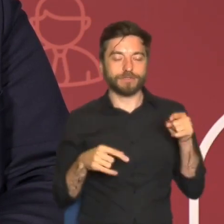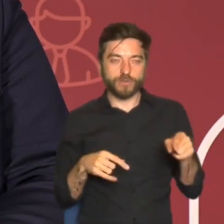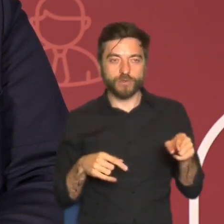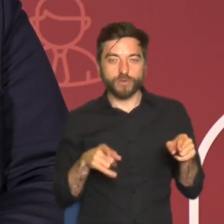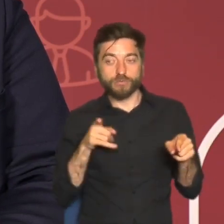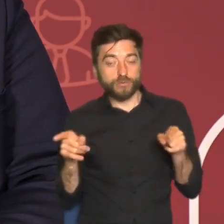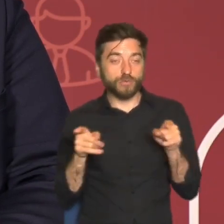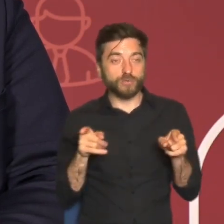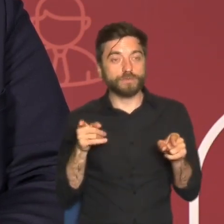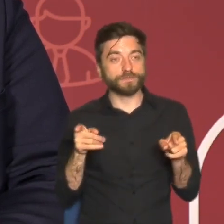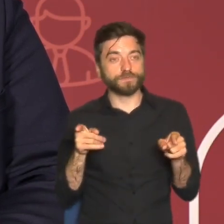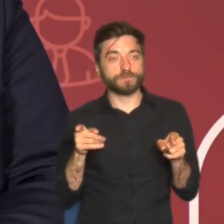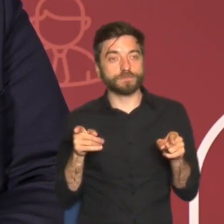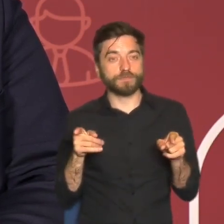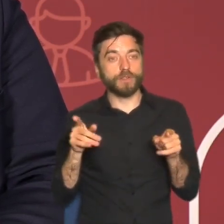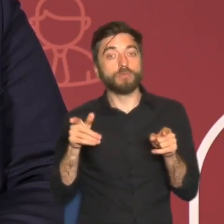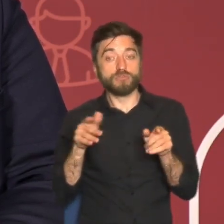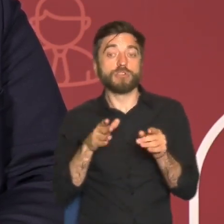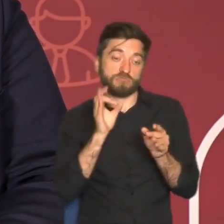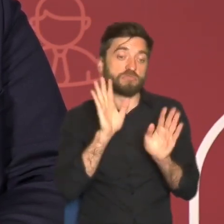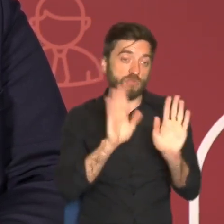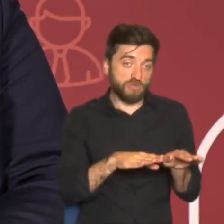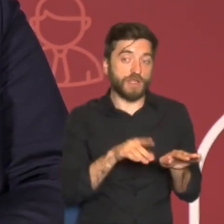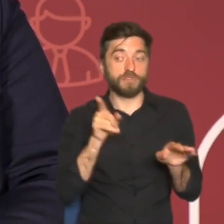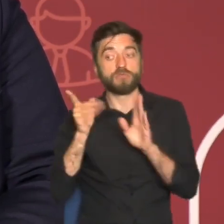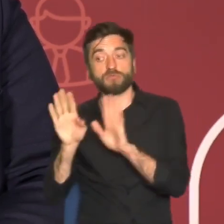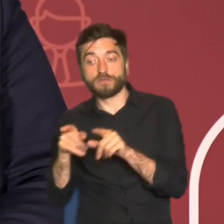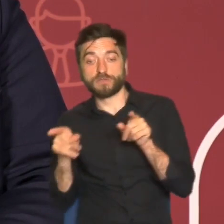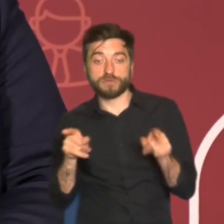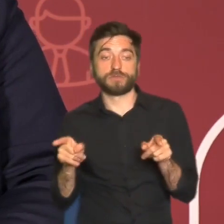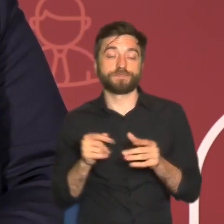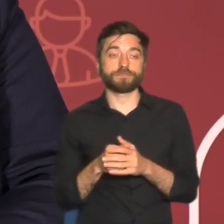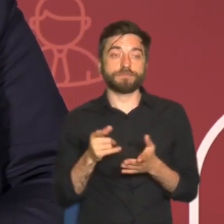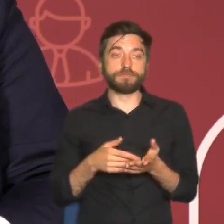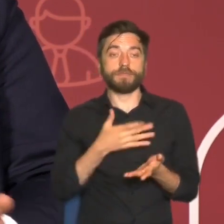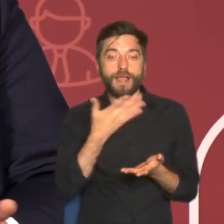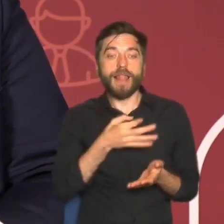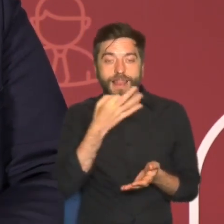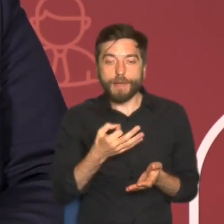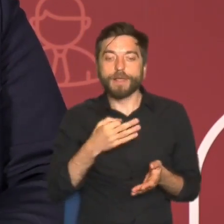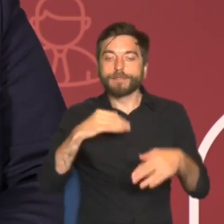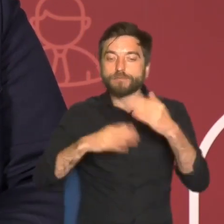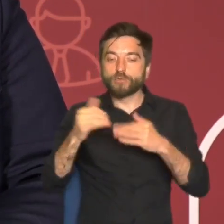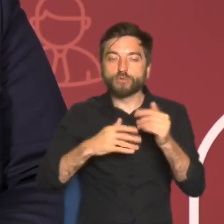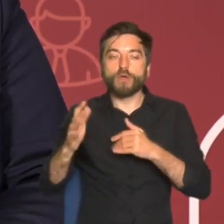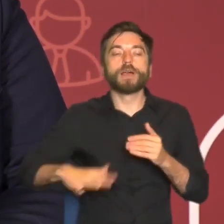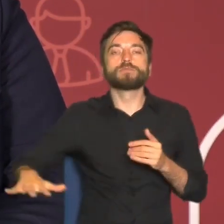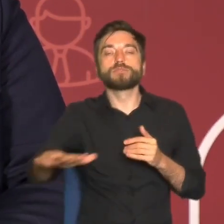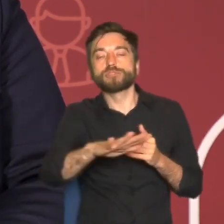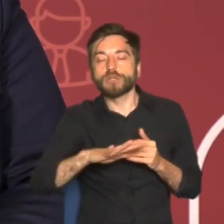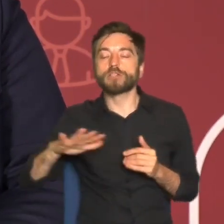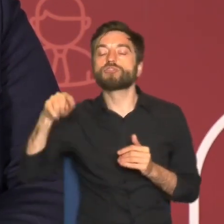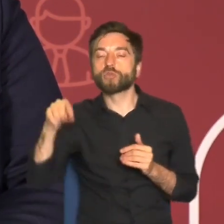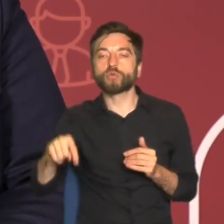je powinniśmy zachować a rozwijać zabudowę w tych obszarach które z kolei właśnie dają możliwości